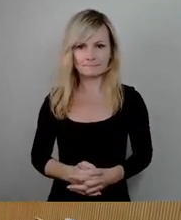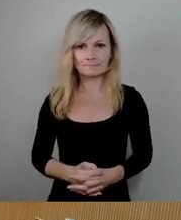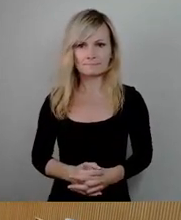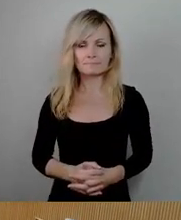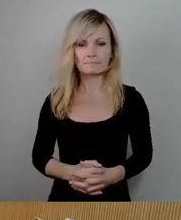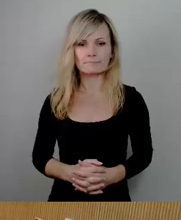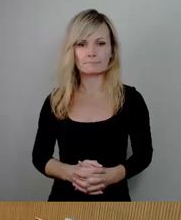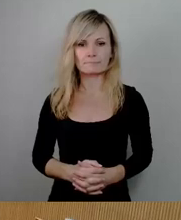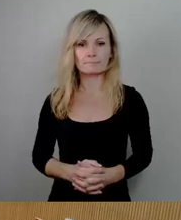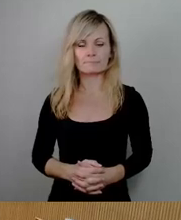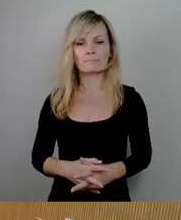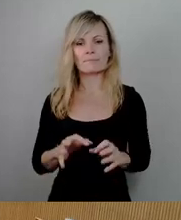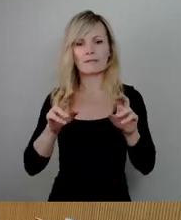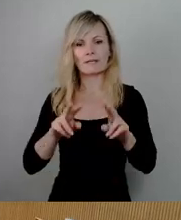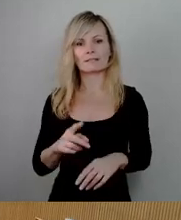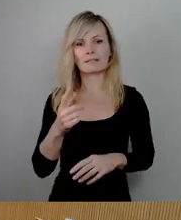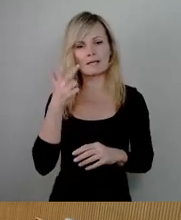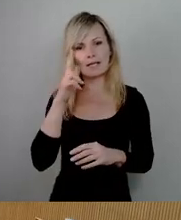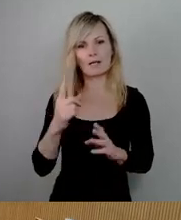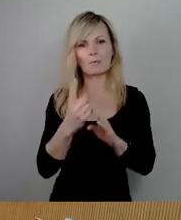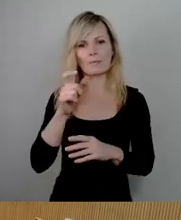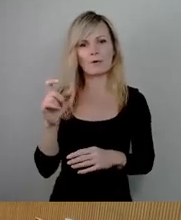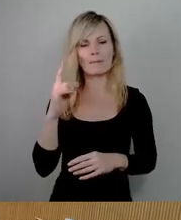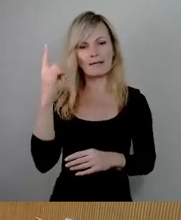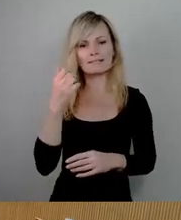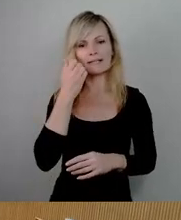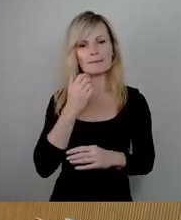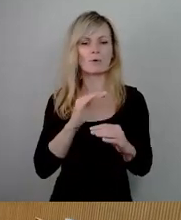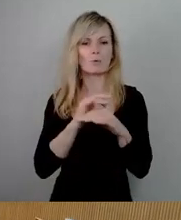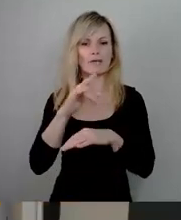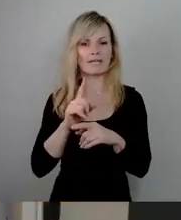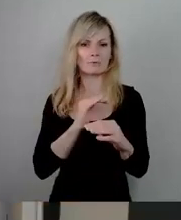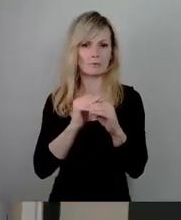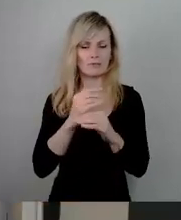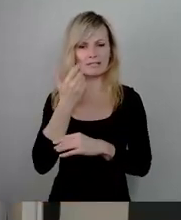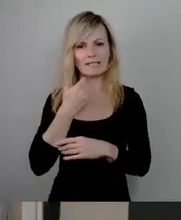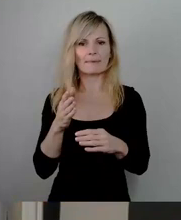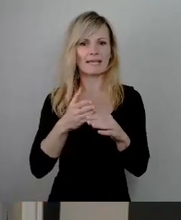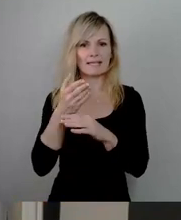Sehr geehrter Herr Oberbürgermeister, liebe Kolleginnen und Kollegen, liebe Gäste, liebe Zuschauer.